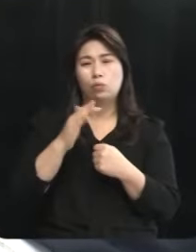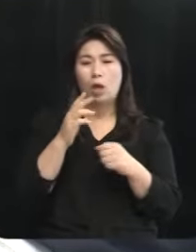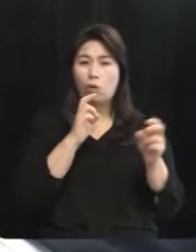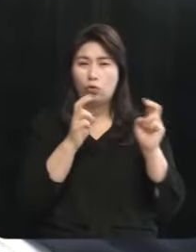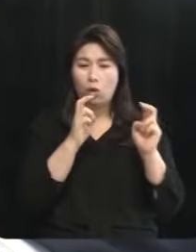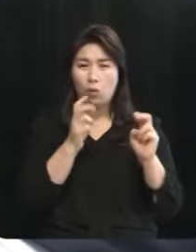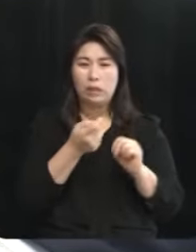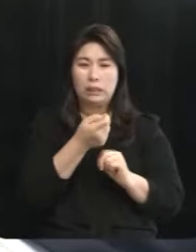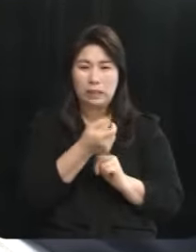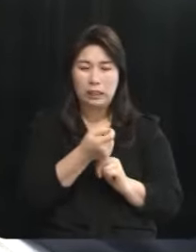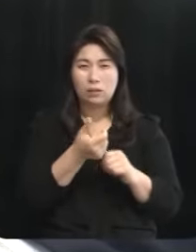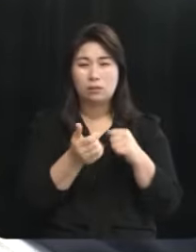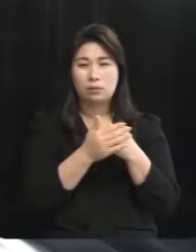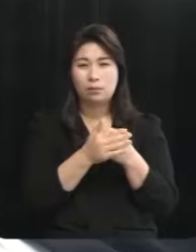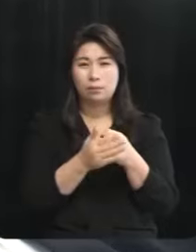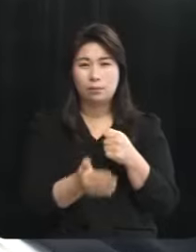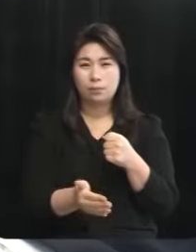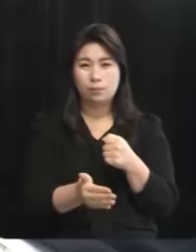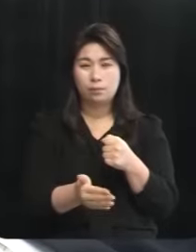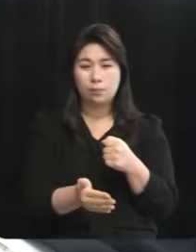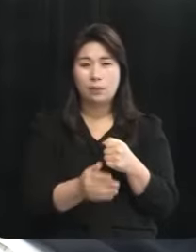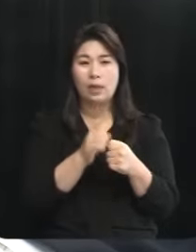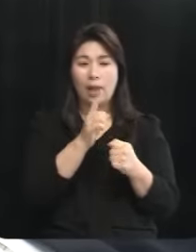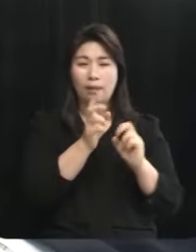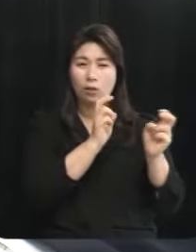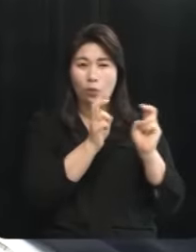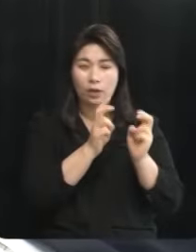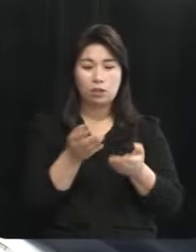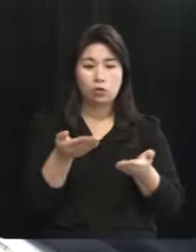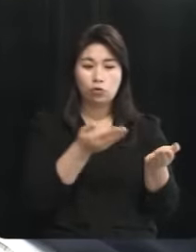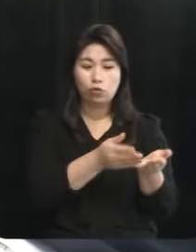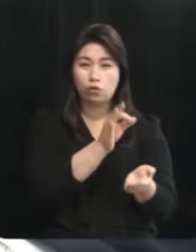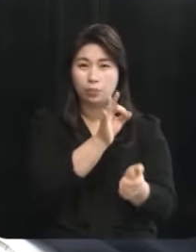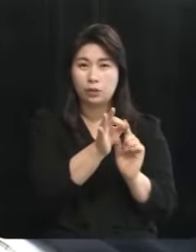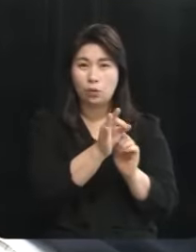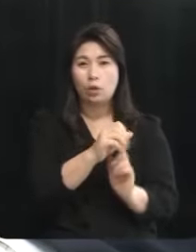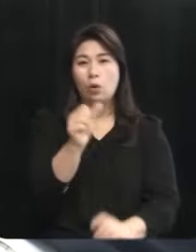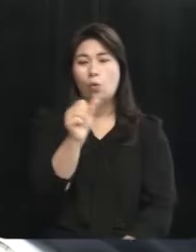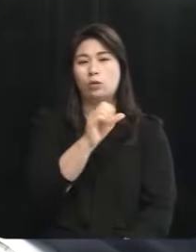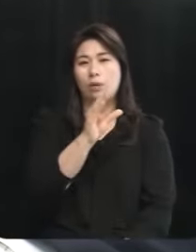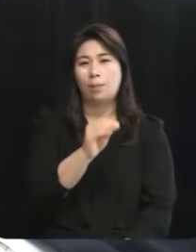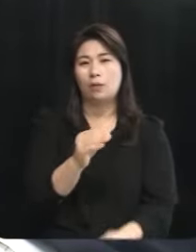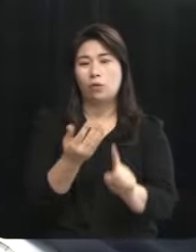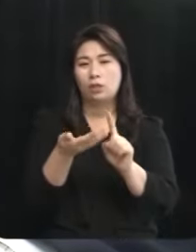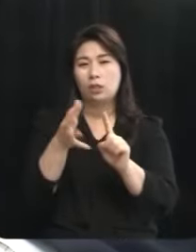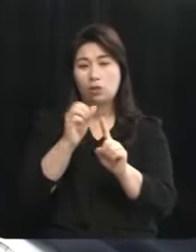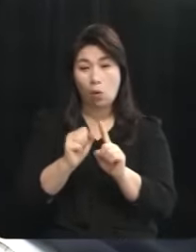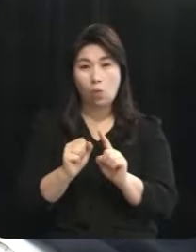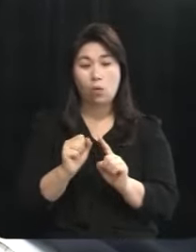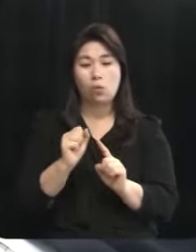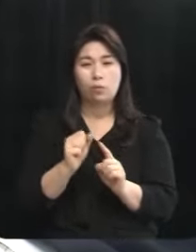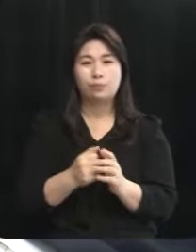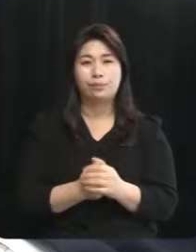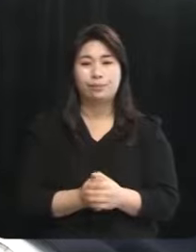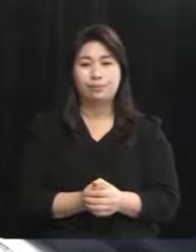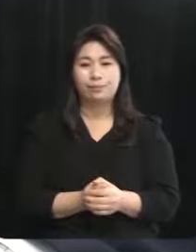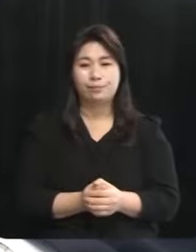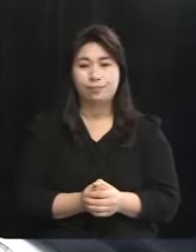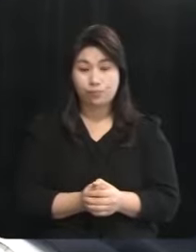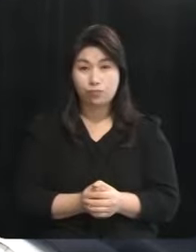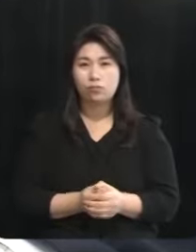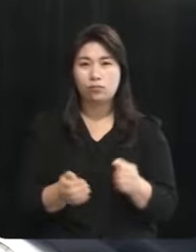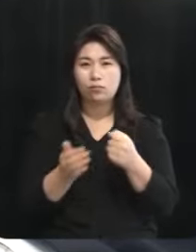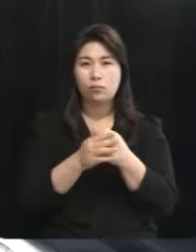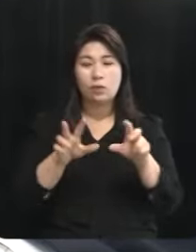자체가 상당히 작기 때문에 한 기업에 돌아가는 비용이 5천만 원에서 1억 정도만 되더라도 그래서 지금